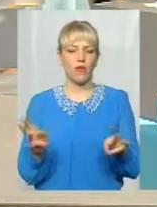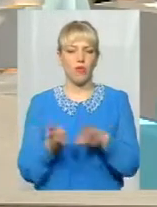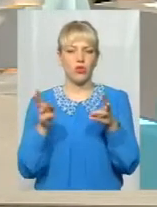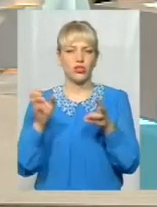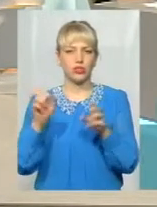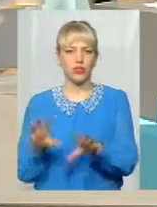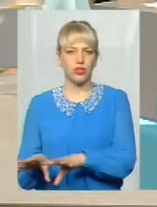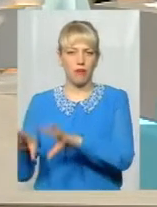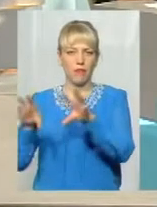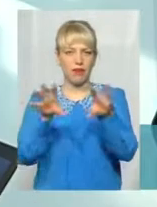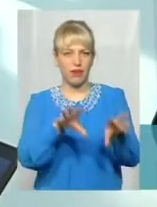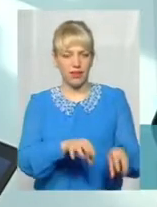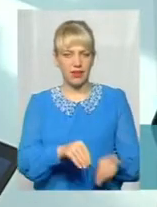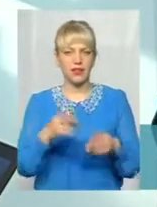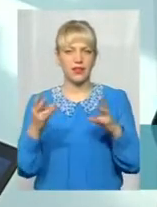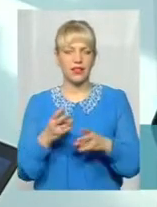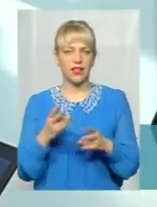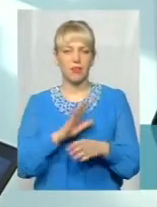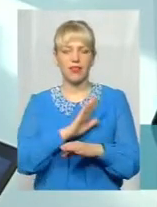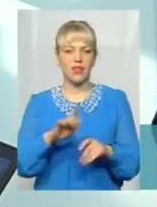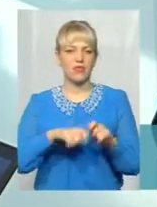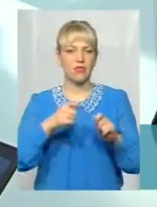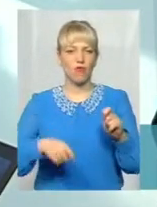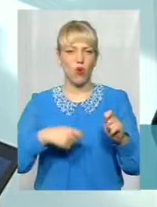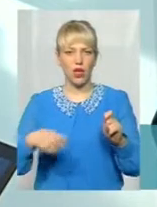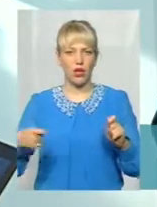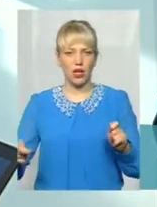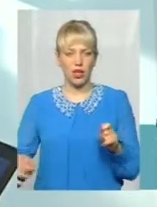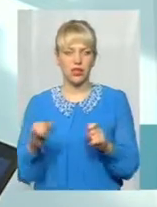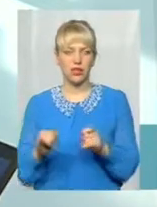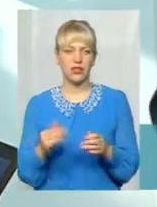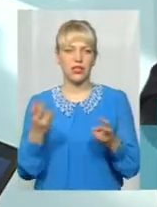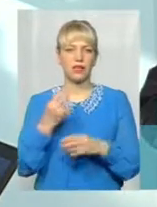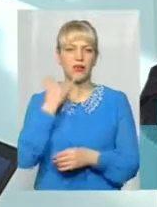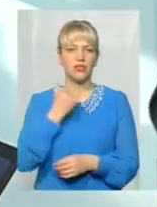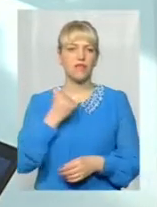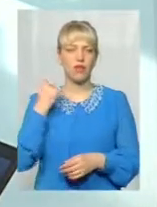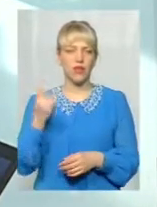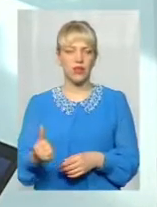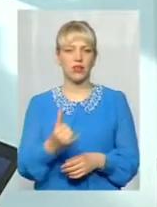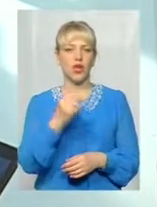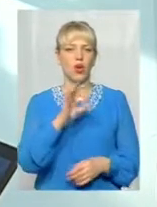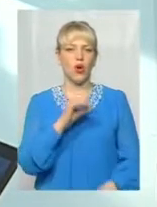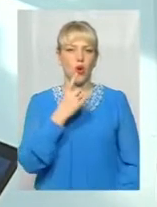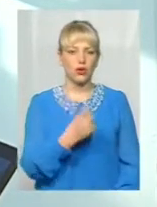звичайно, зволікати не треба. Треба не зволікати і дзвонити на 1-0-1,